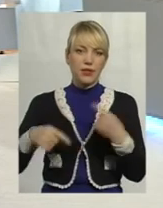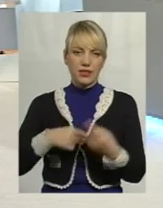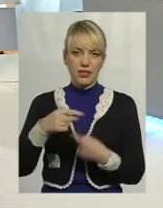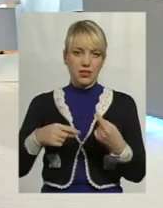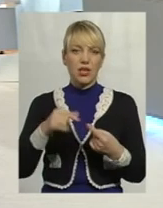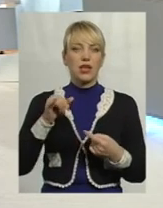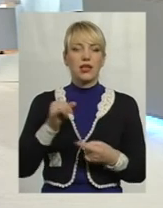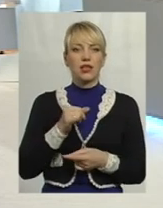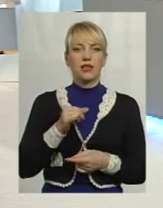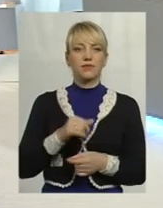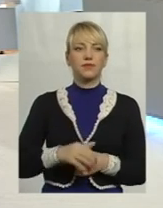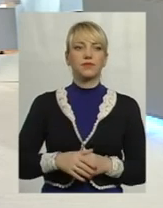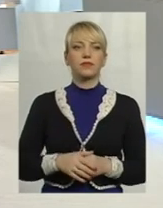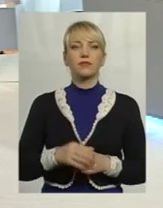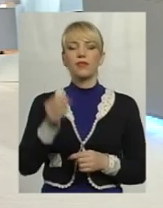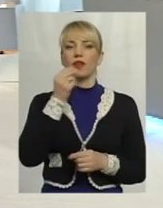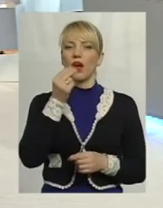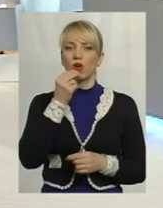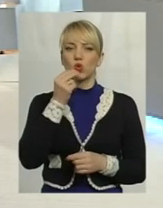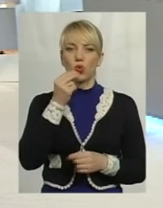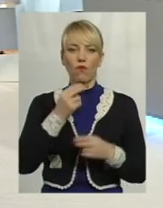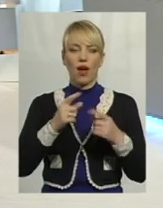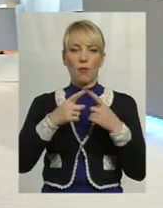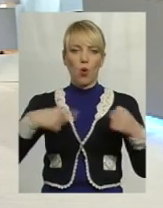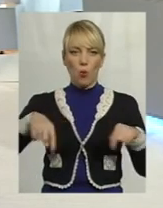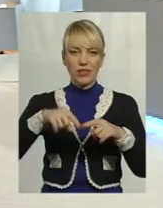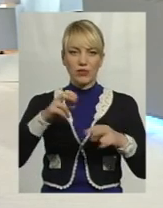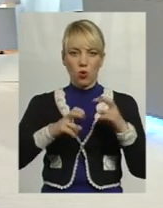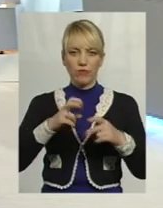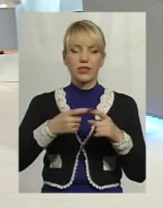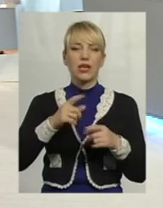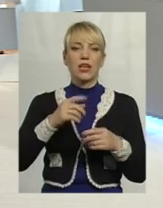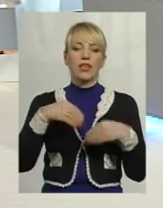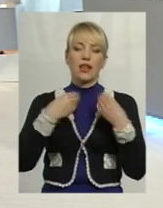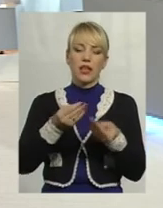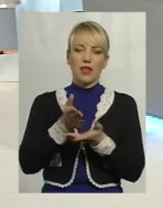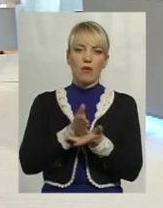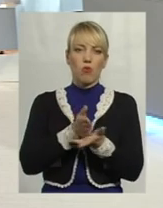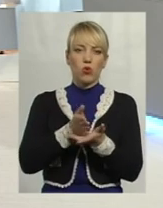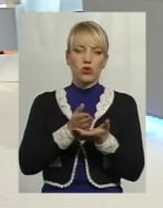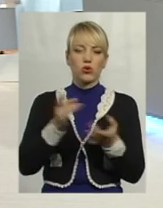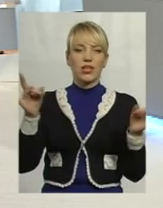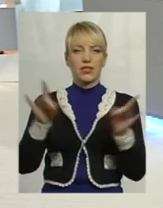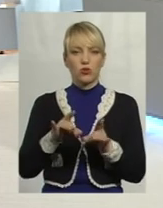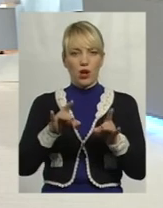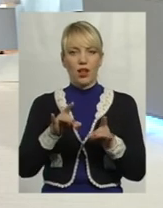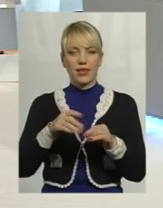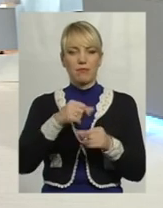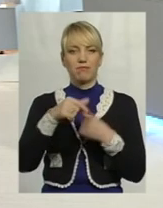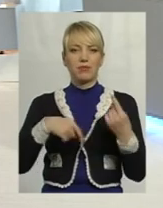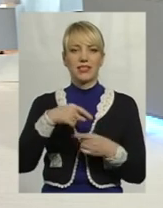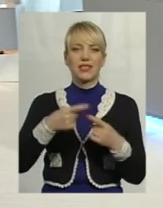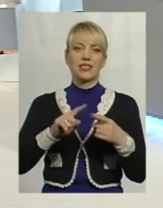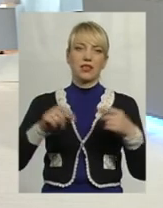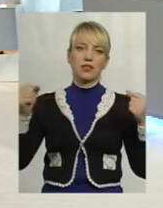харчова промисловість, надання послуг у сфері ресторанного бізнесу, це і